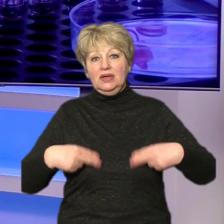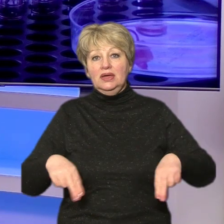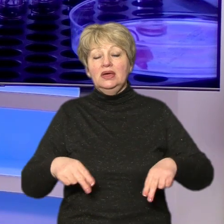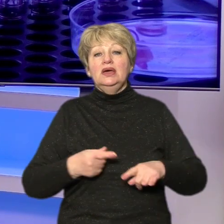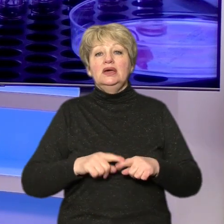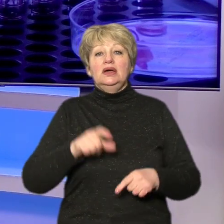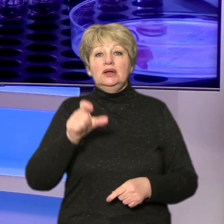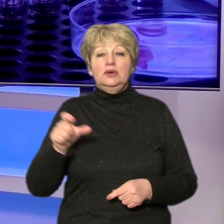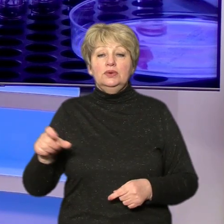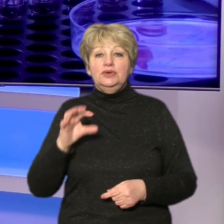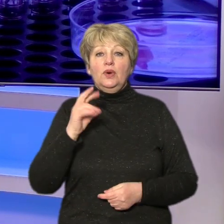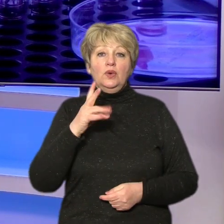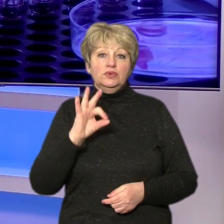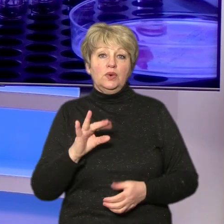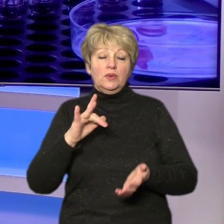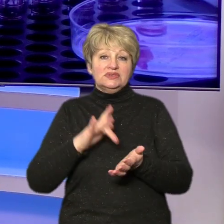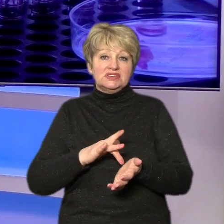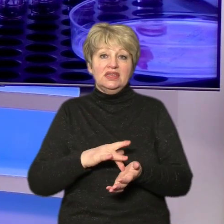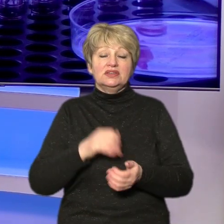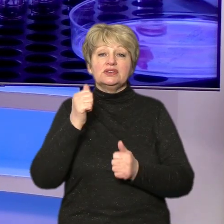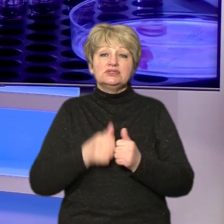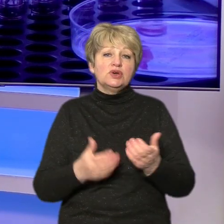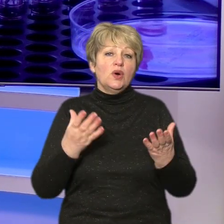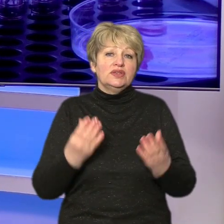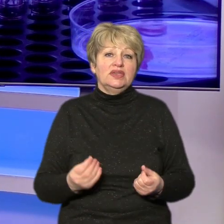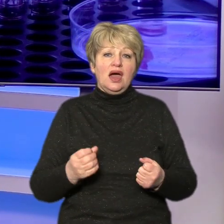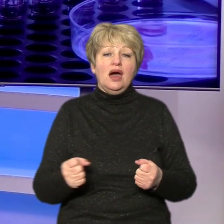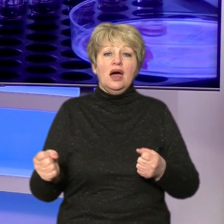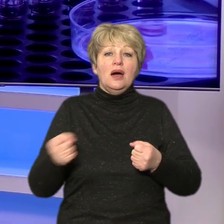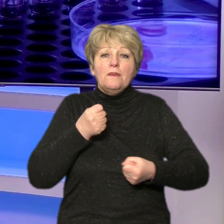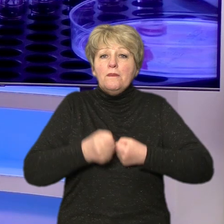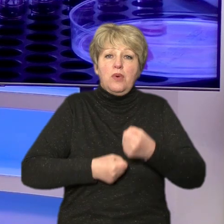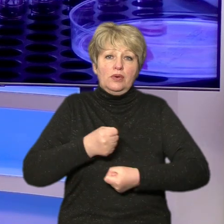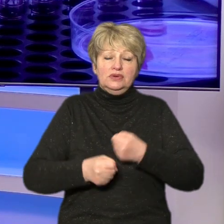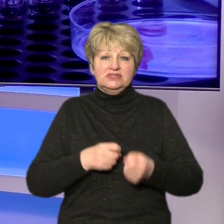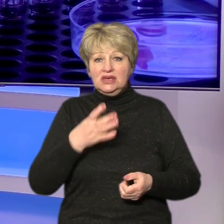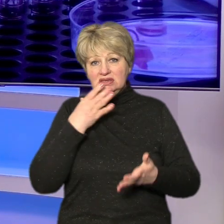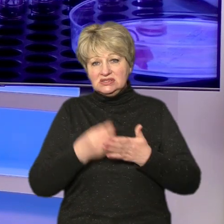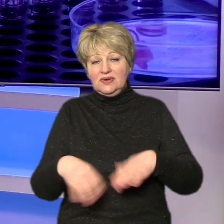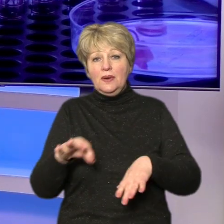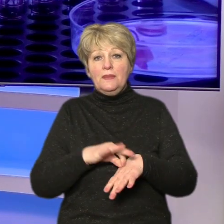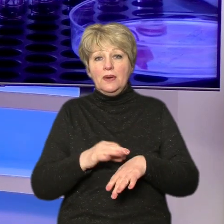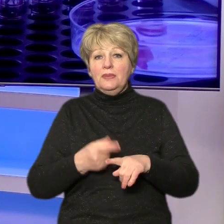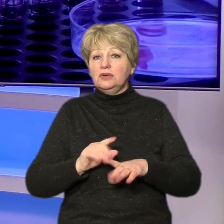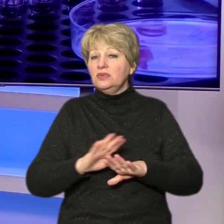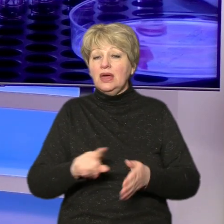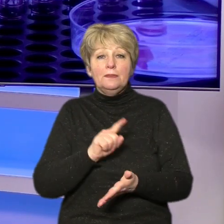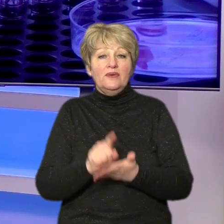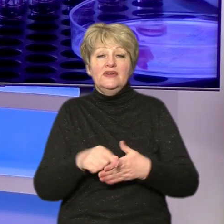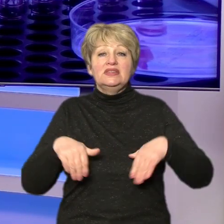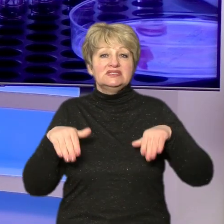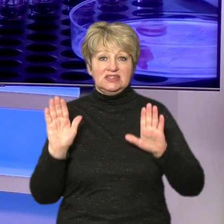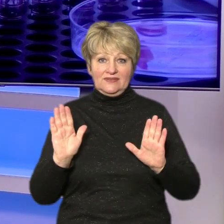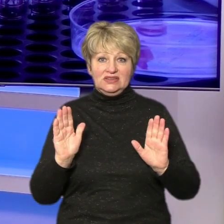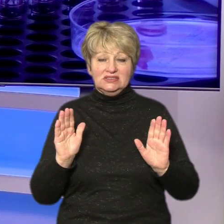онкології щодня ведуть боротьбу з хворобою. Вони мають виграти, тому не повинні здаватися, розповідає психологиня онкодиспансеру Надія